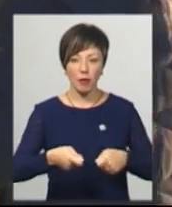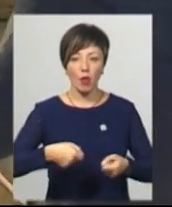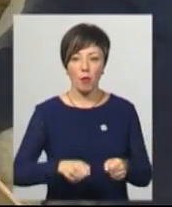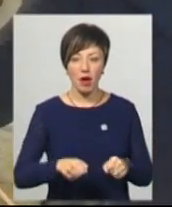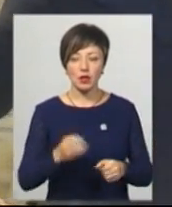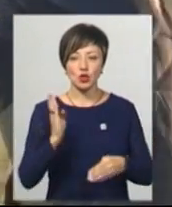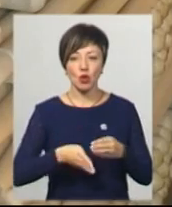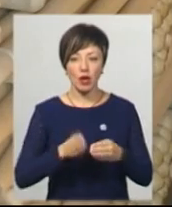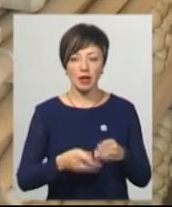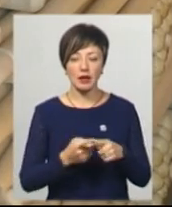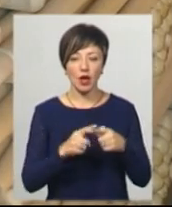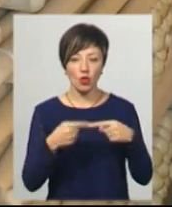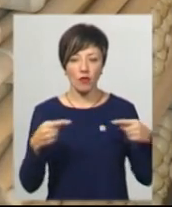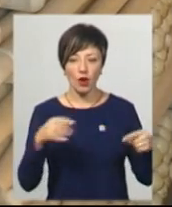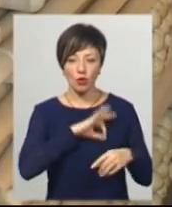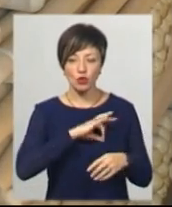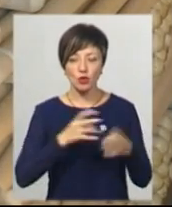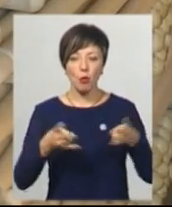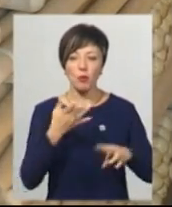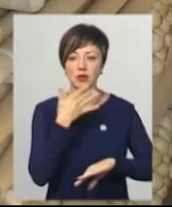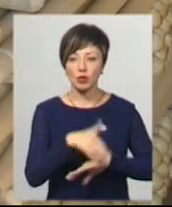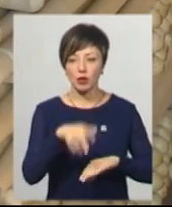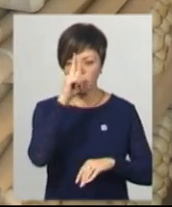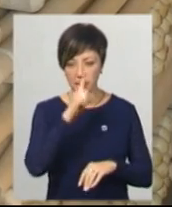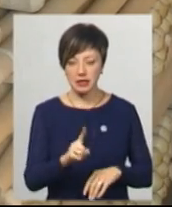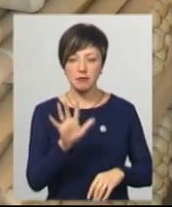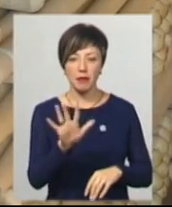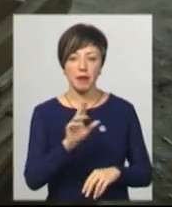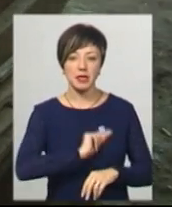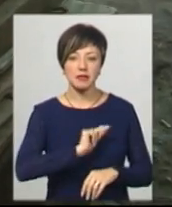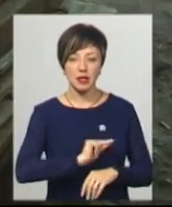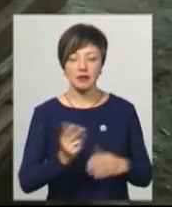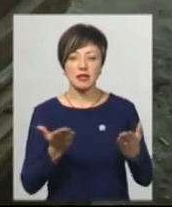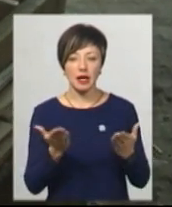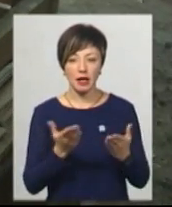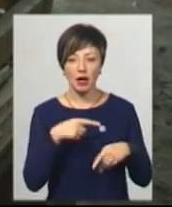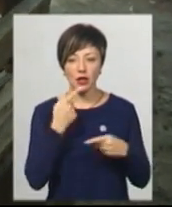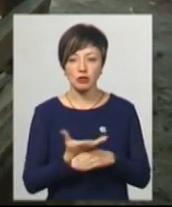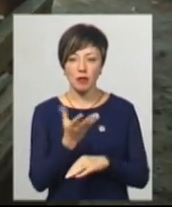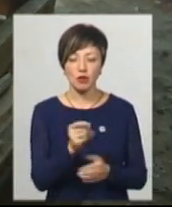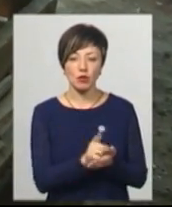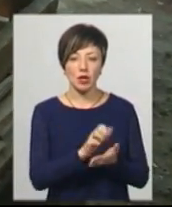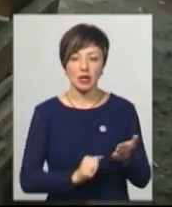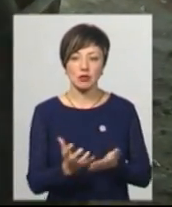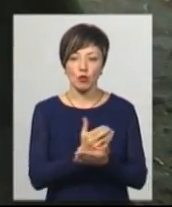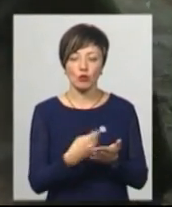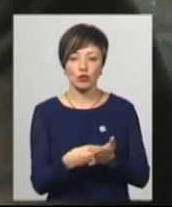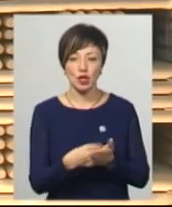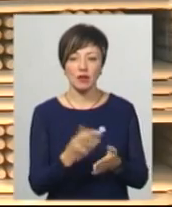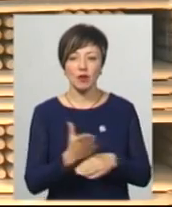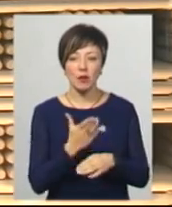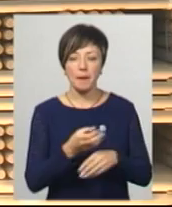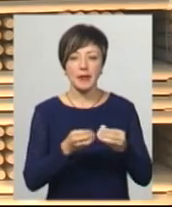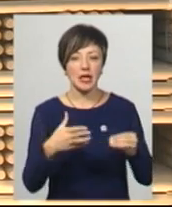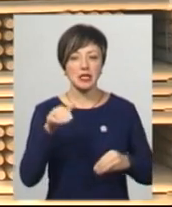слів, такий товар користується попитом за кордоном. У місяць п'ять найманих працівників, за яких, каже власник цеху, сплачує податки і збори в бюджет, виробляють до